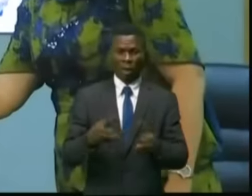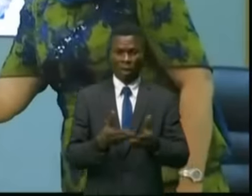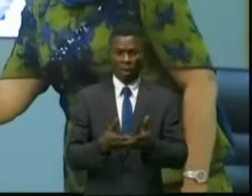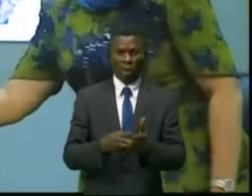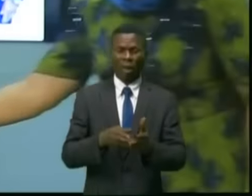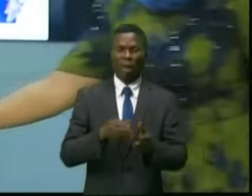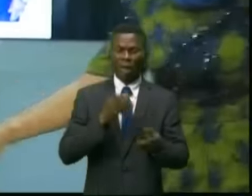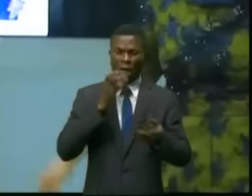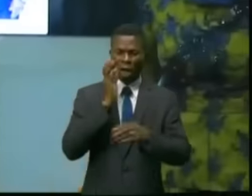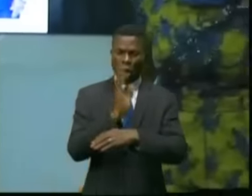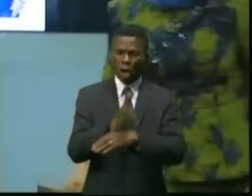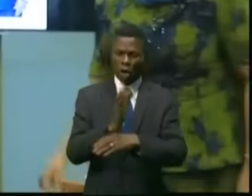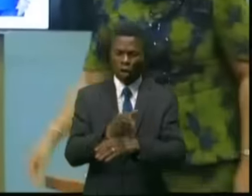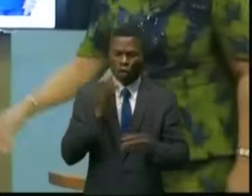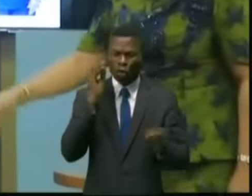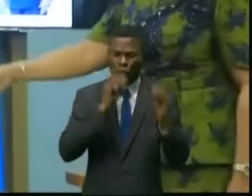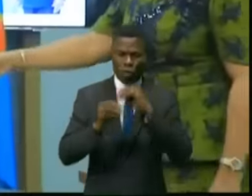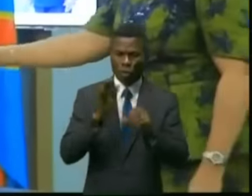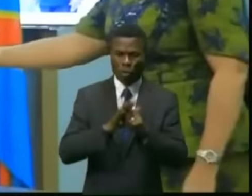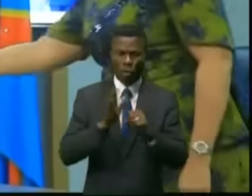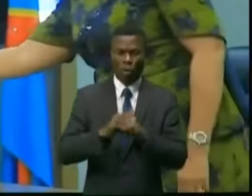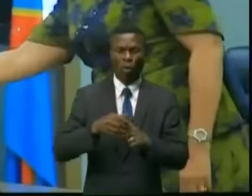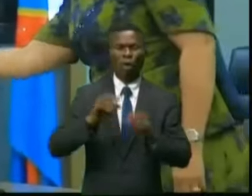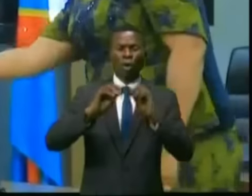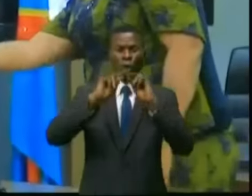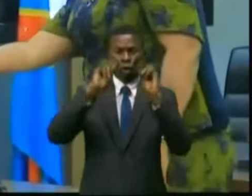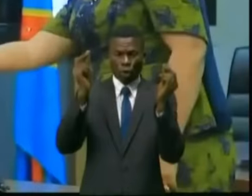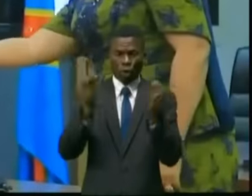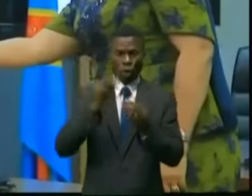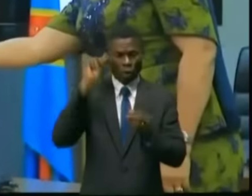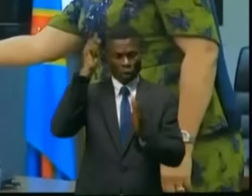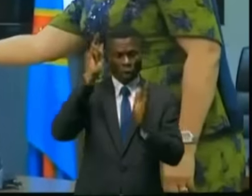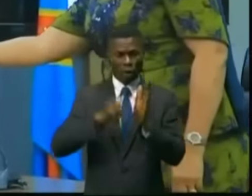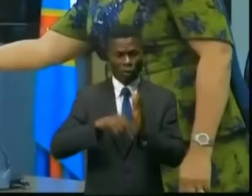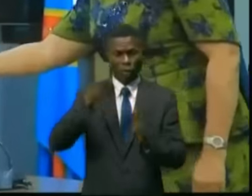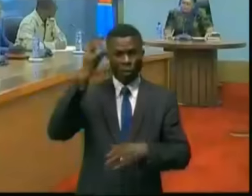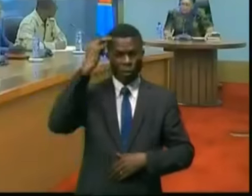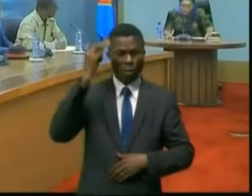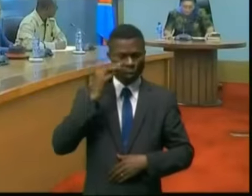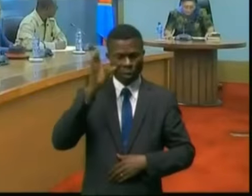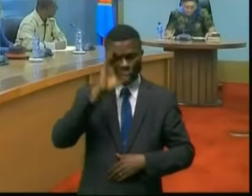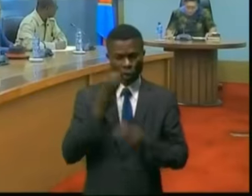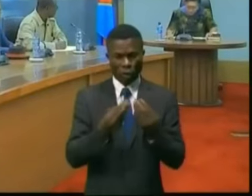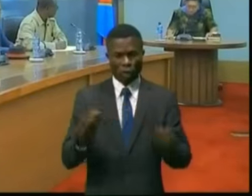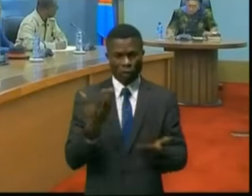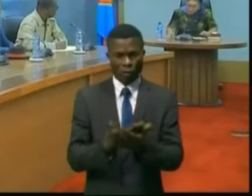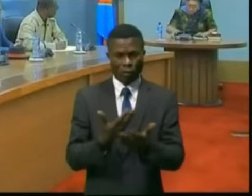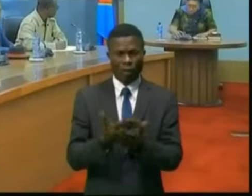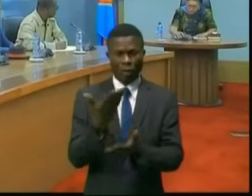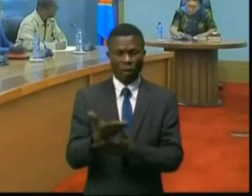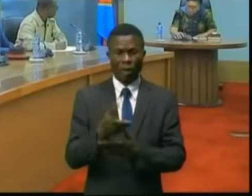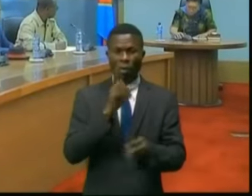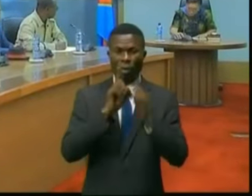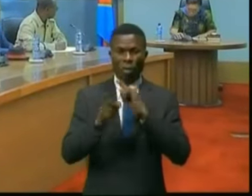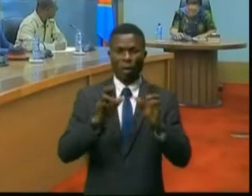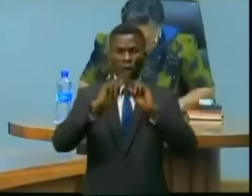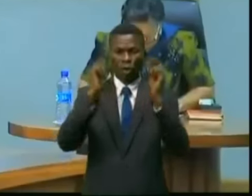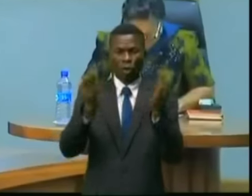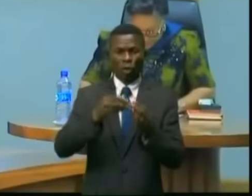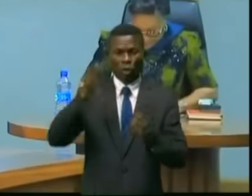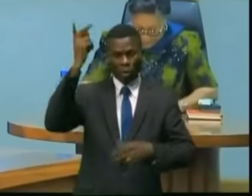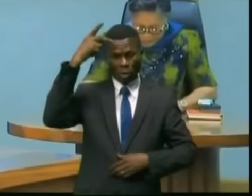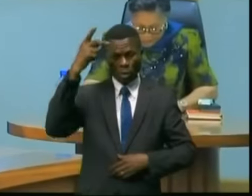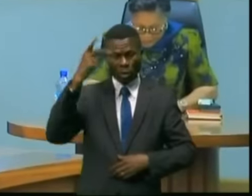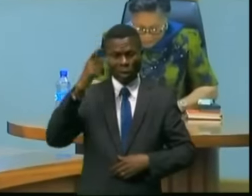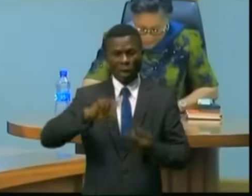critiques acerbes et le gouvernement souminois veut tenir le problème par le bon bout. Au cours des échanges avec le regroupement Action